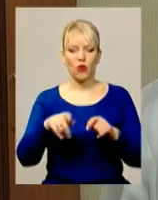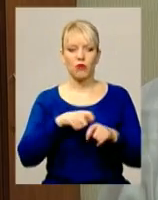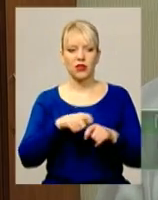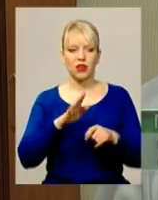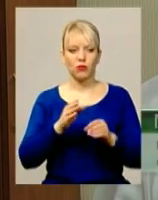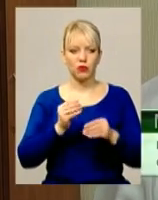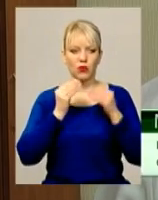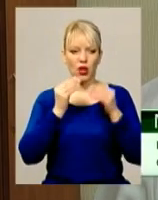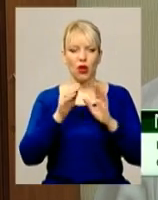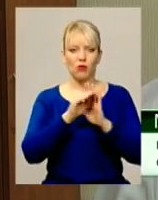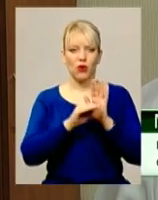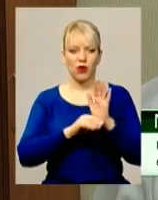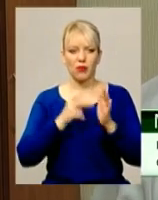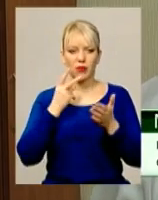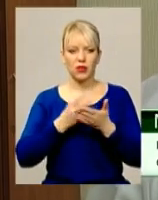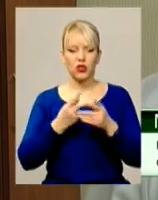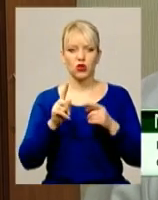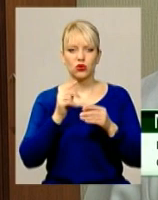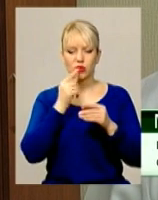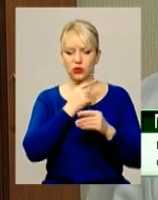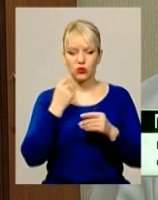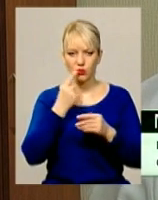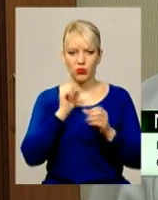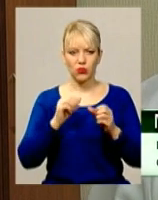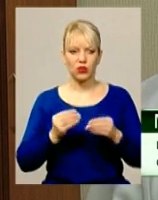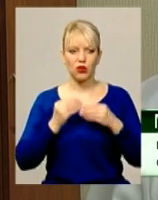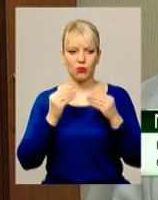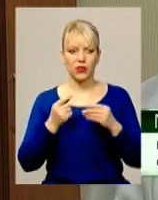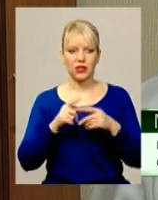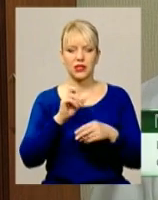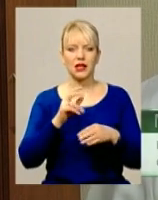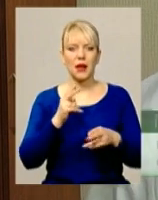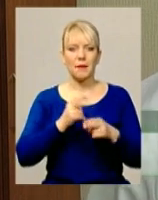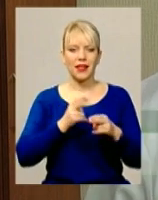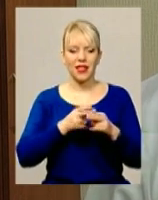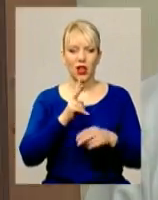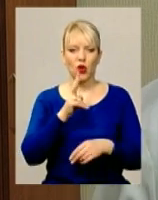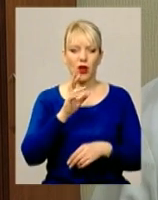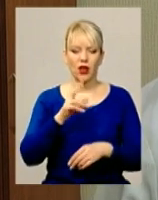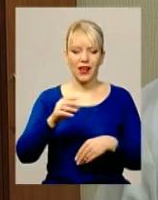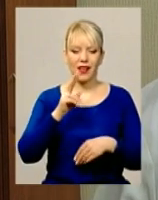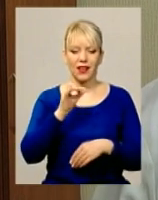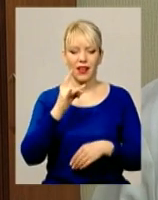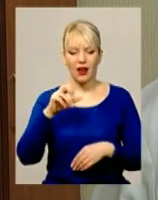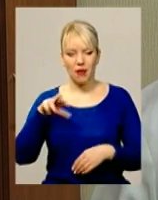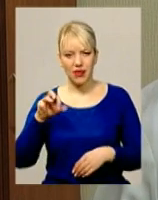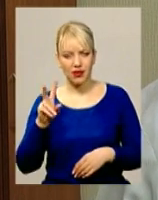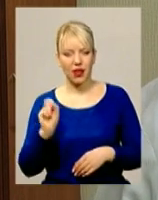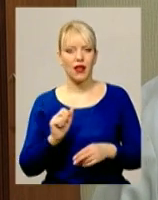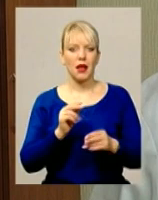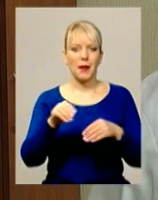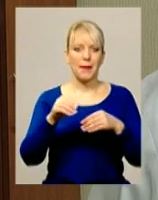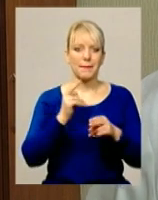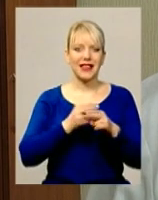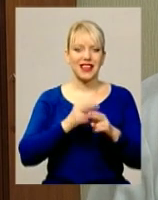Програма передбачена, що зуби можна робити із дорогостояших металів, тобто металокераміка, металопластмаса. Молоді хлопці, вони це і бажають,